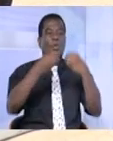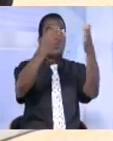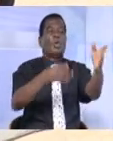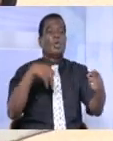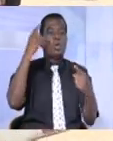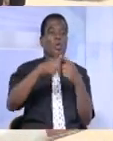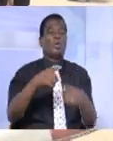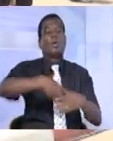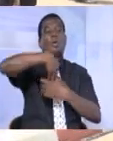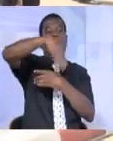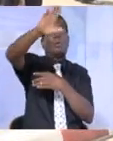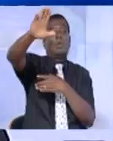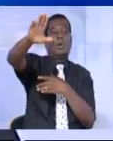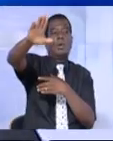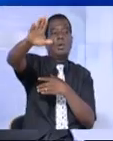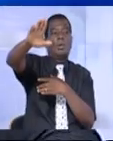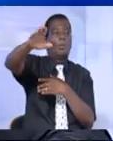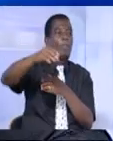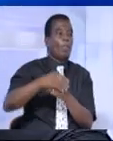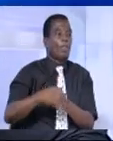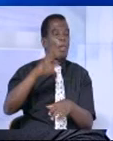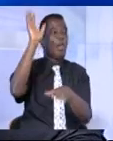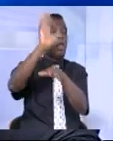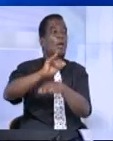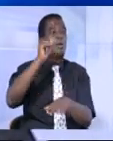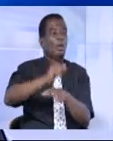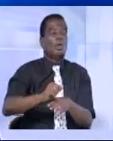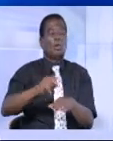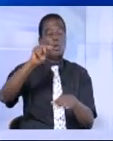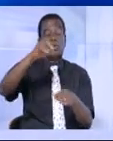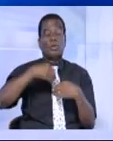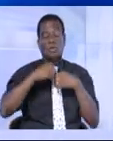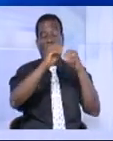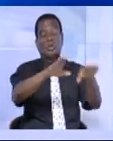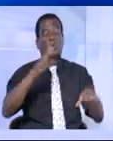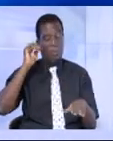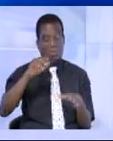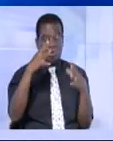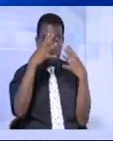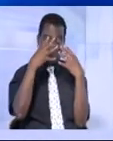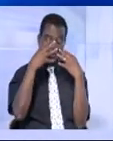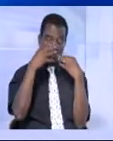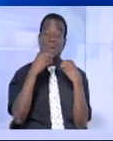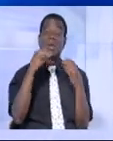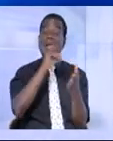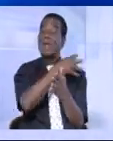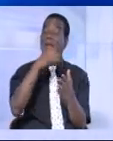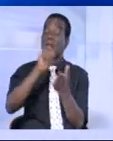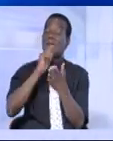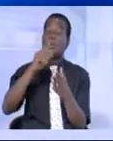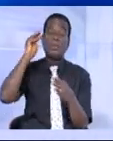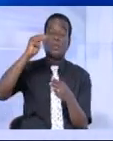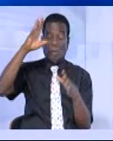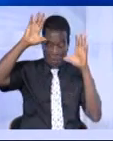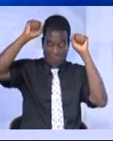à l'extérieur. La Côte d'Ivoire ne se laissera pas intimider. Message du président Alassane Ouattara qui,